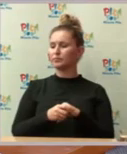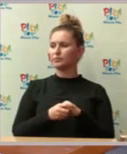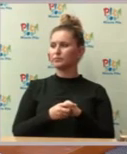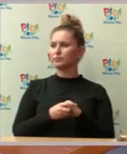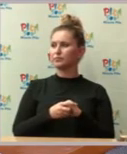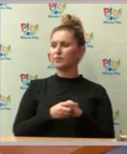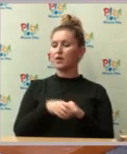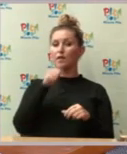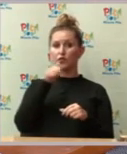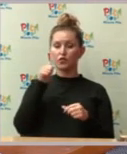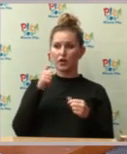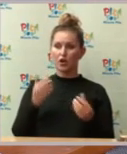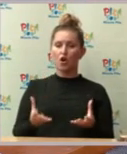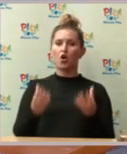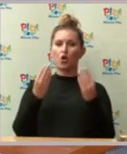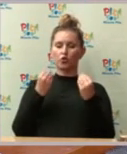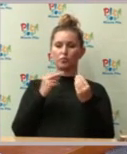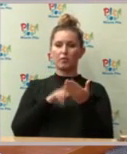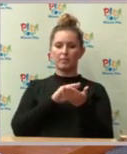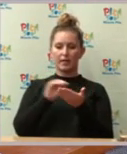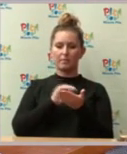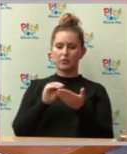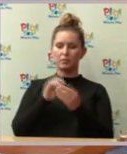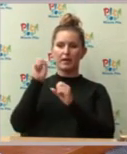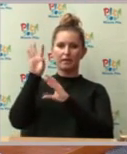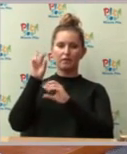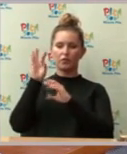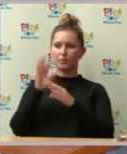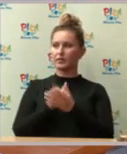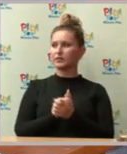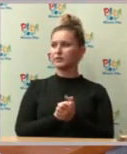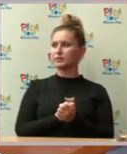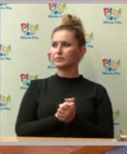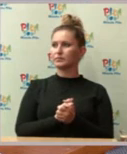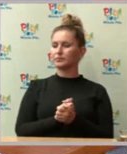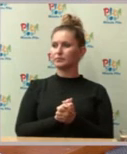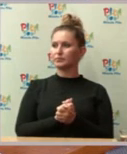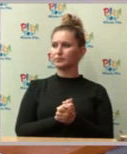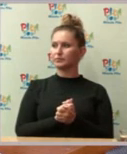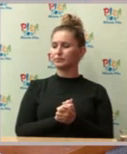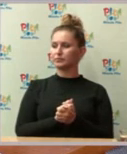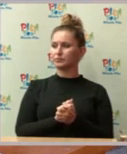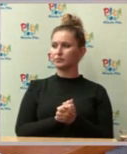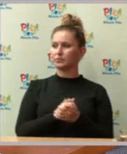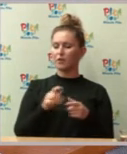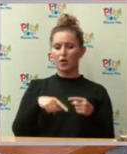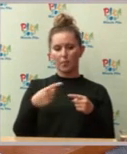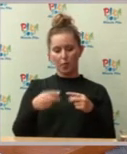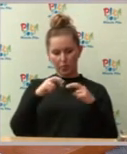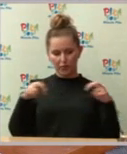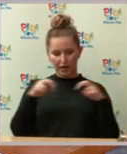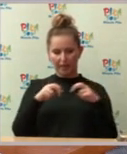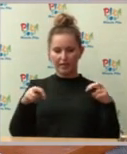na piśmie otrzymałem od niego w tym zakresie informacje. W związku z tym, po przeanalizowaniu jego